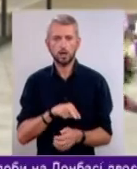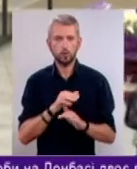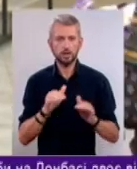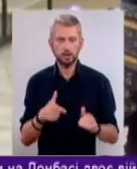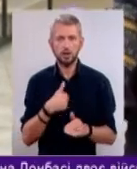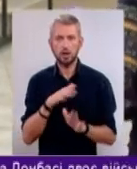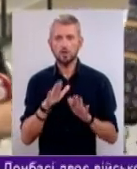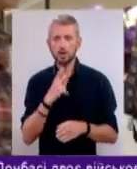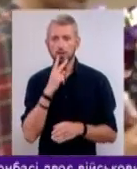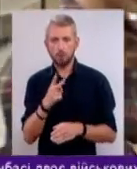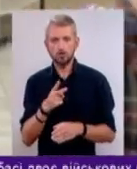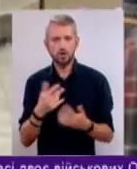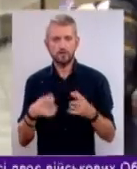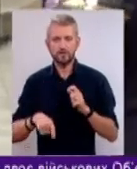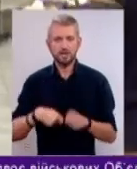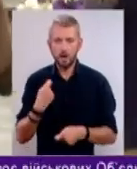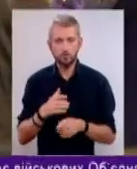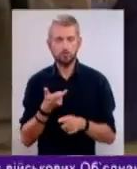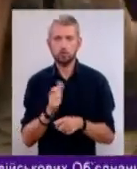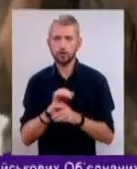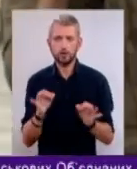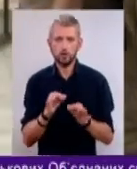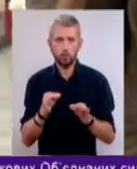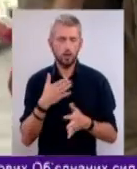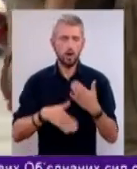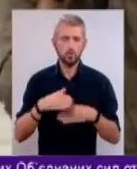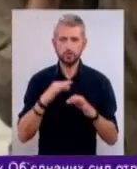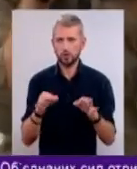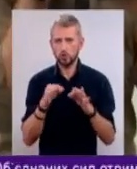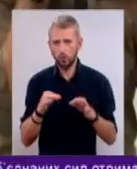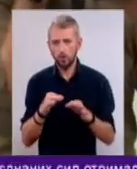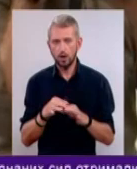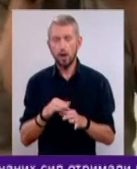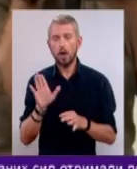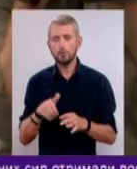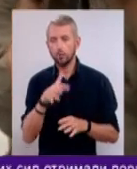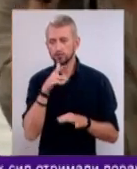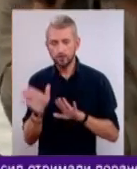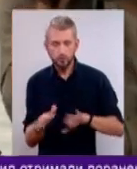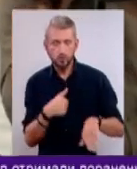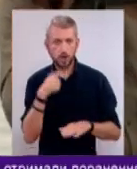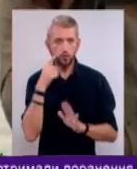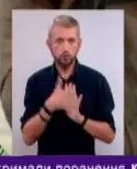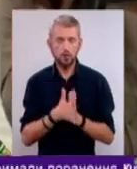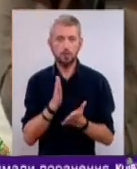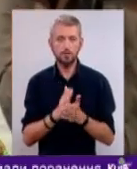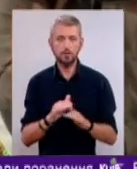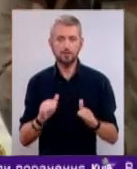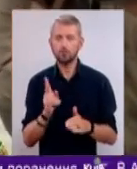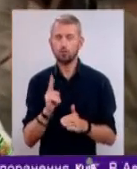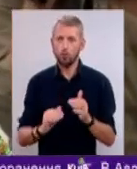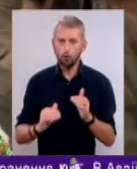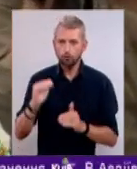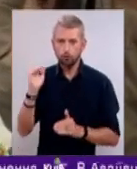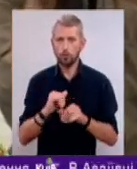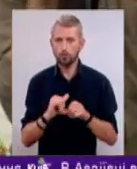Я тільки бачила втрату і більше нічого, ніякої радості, нічого. Прошло деякий час, і я зрозуміла, що діти є, які ростуть, розвиваються.